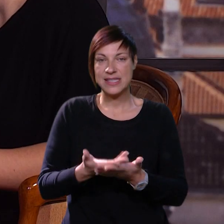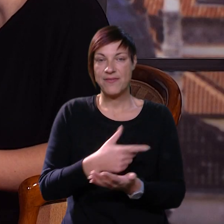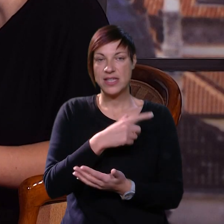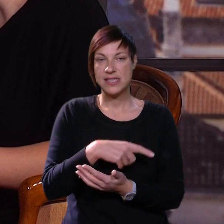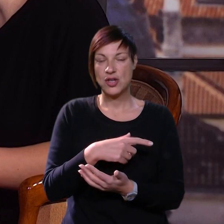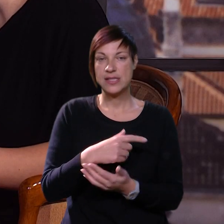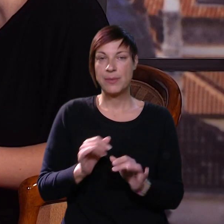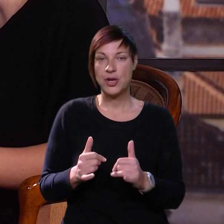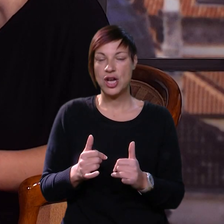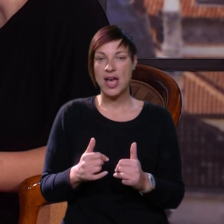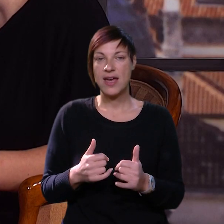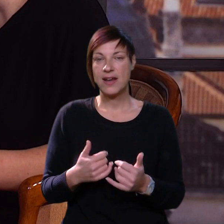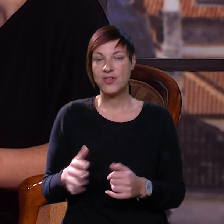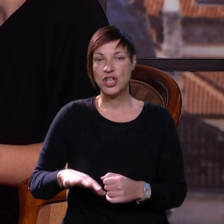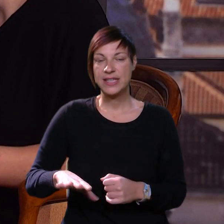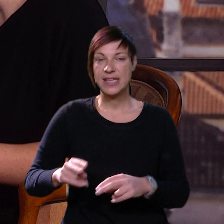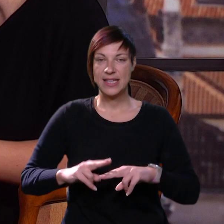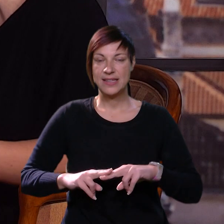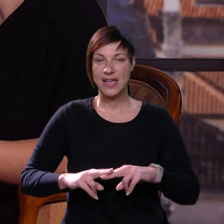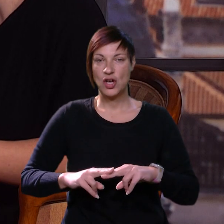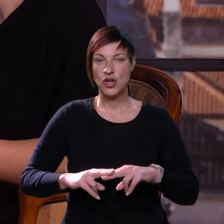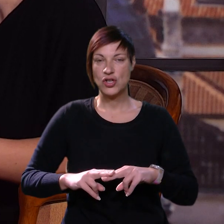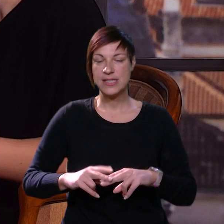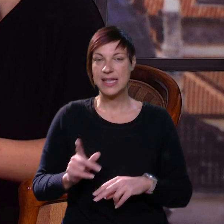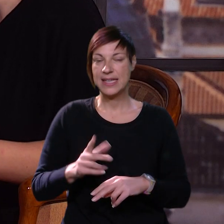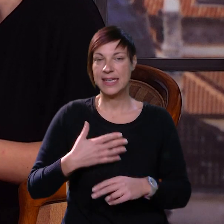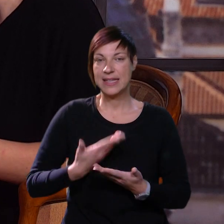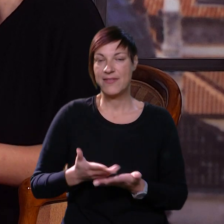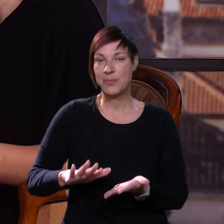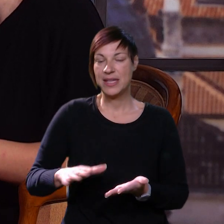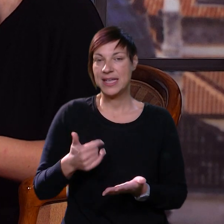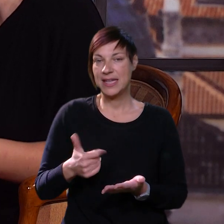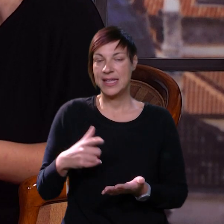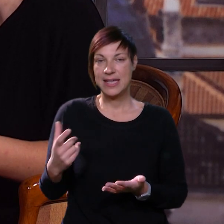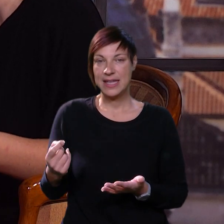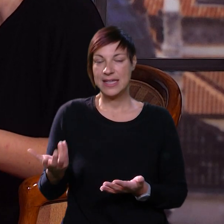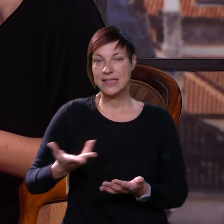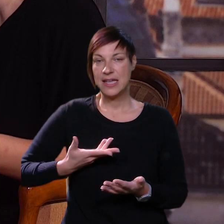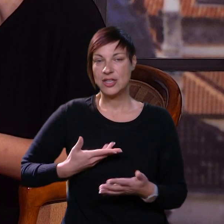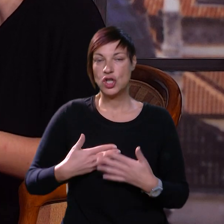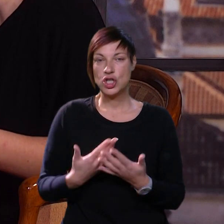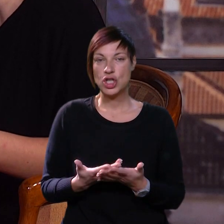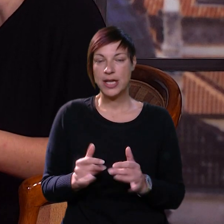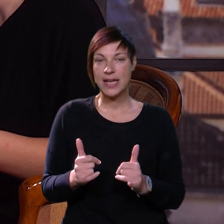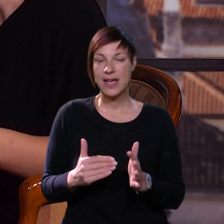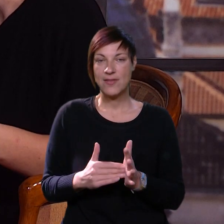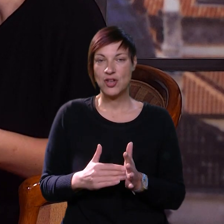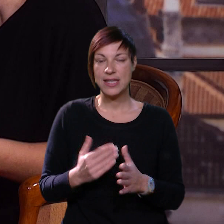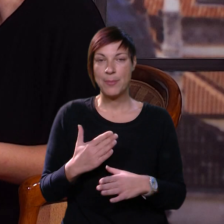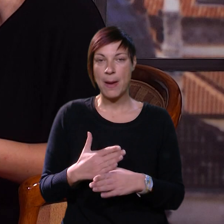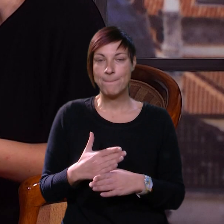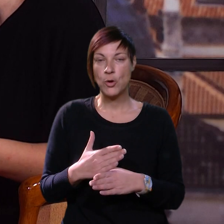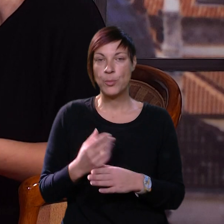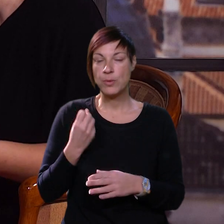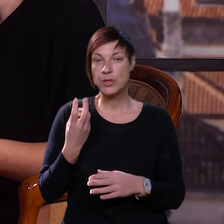Za vas osobno, naravno, djete ostaje, nije da vam je djete tu jedan dan došlo je, naravno, i